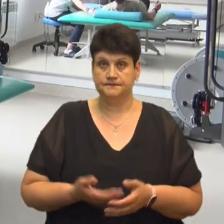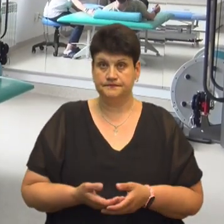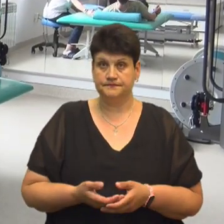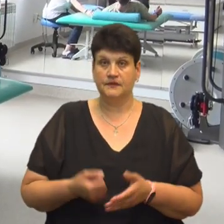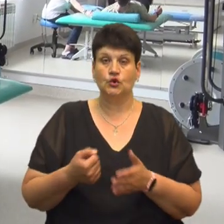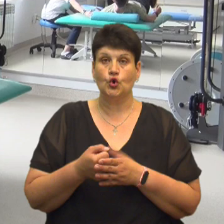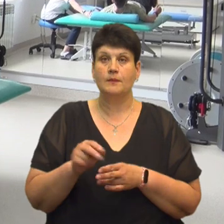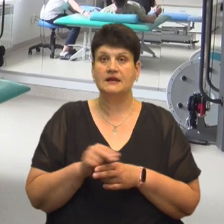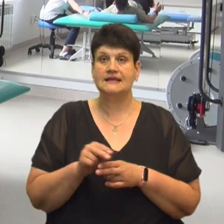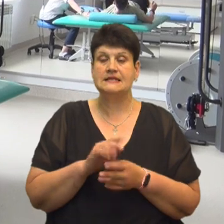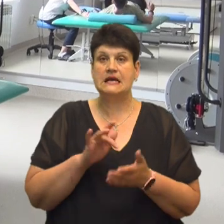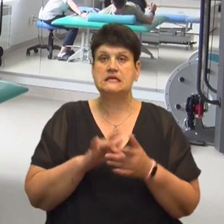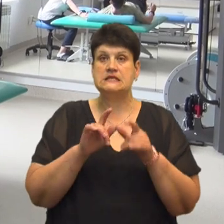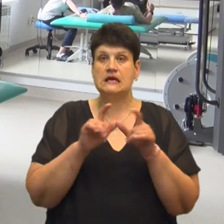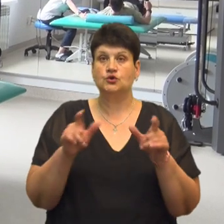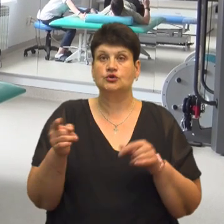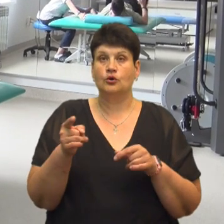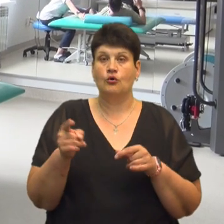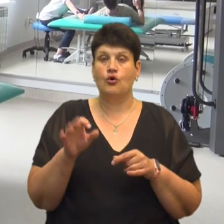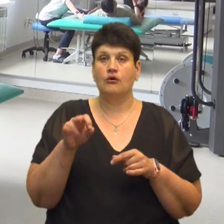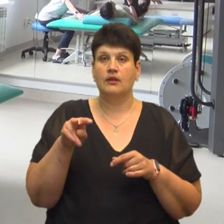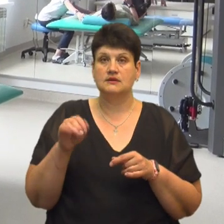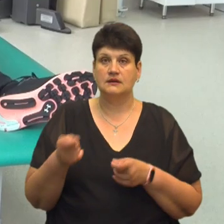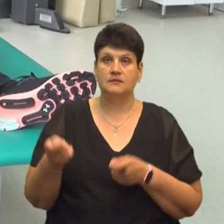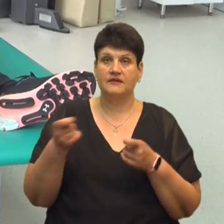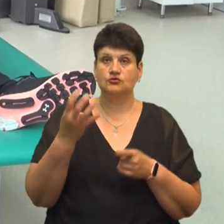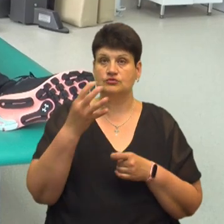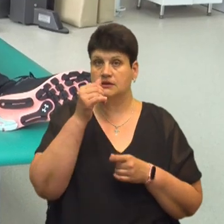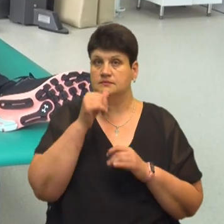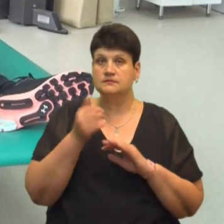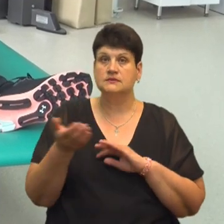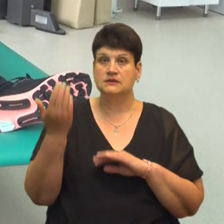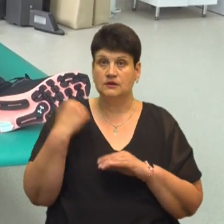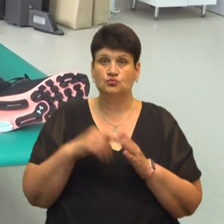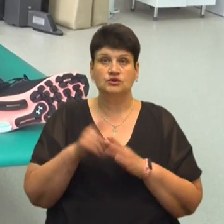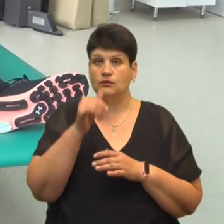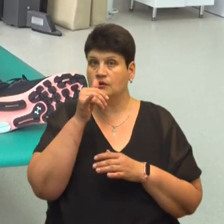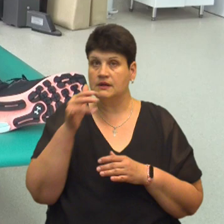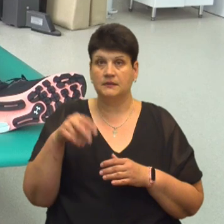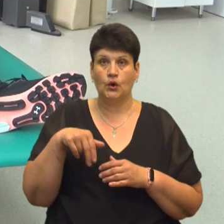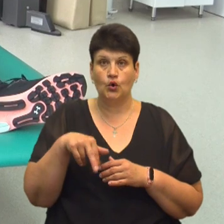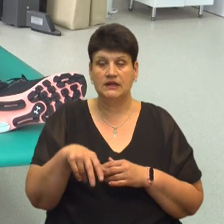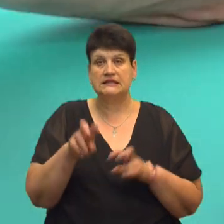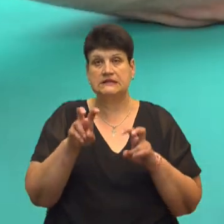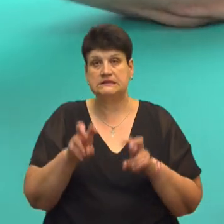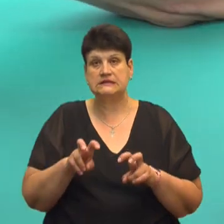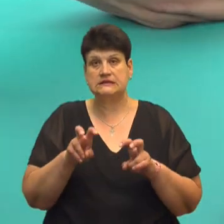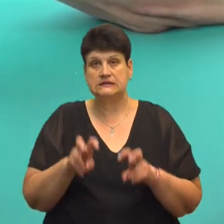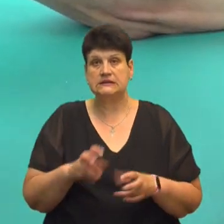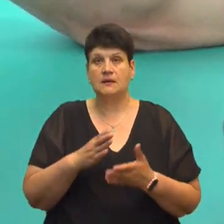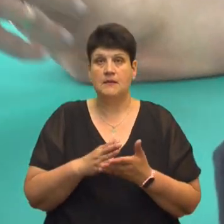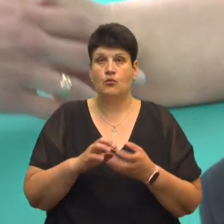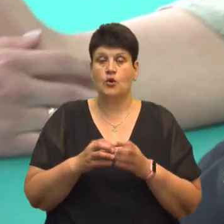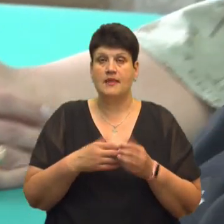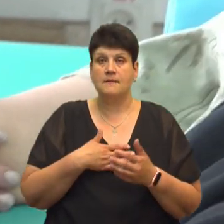реабілітаційного центру Тернополя Олександра привезли чотири місяці тому. Спочатку він не міг ходити та сидіти. Мав проблеми з диханням